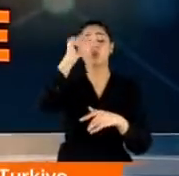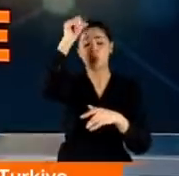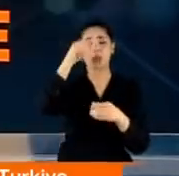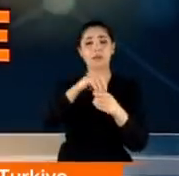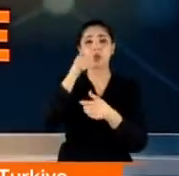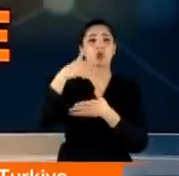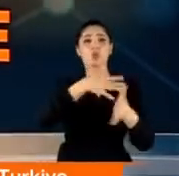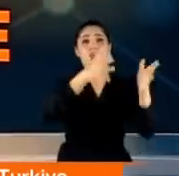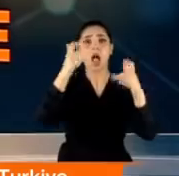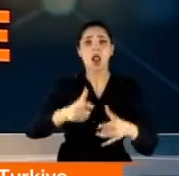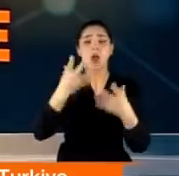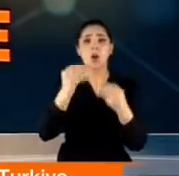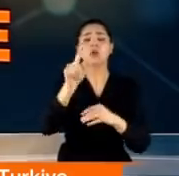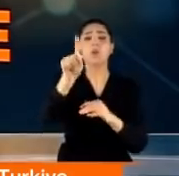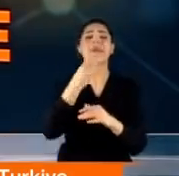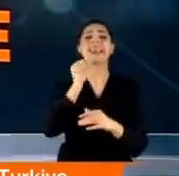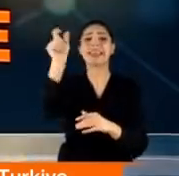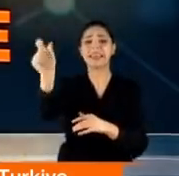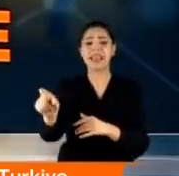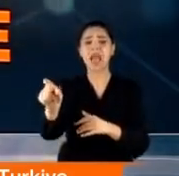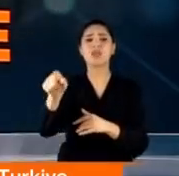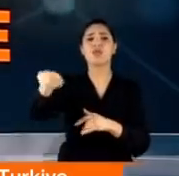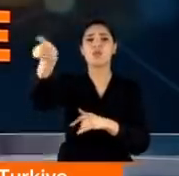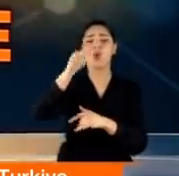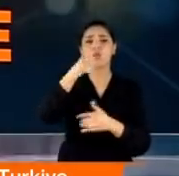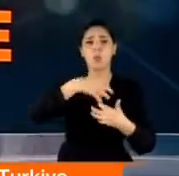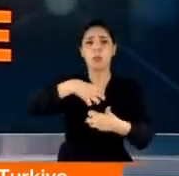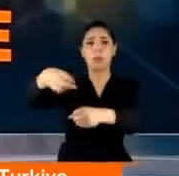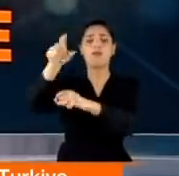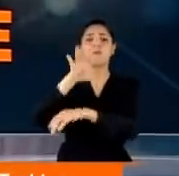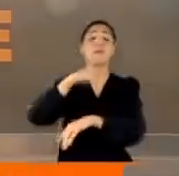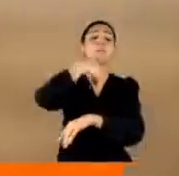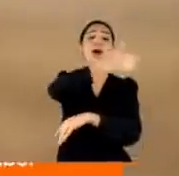Akıntıya kapıldı bir genç ve bir grup el uzattı ona. İşte sonrası.